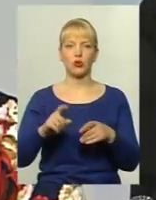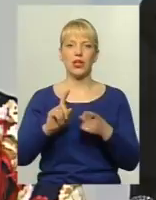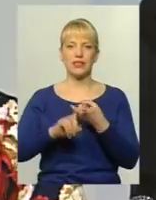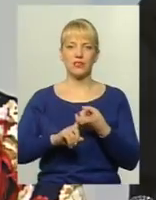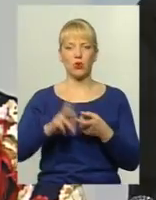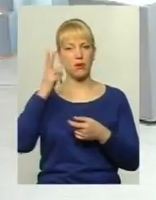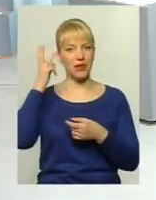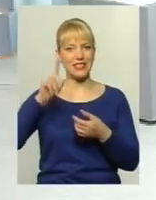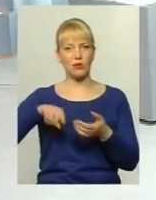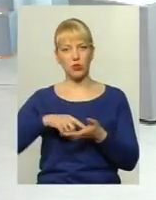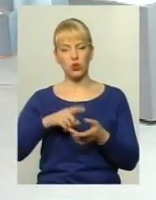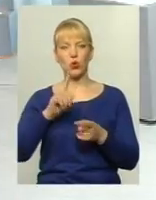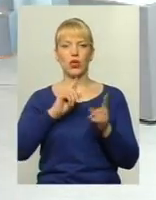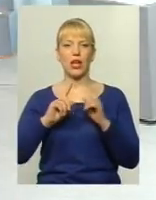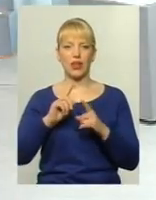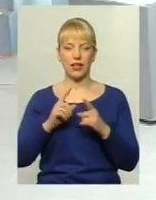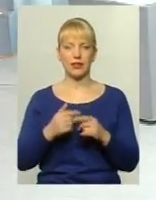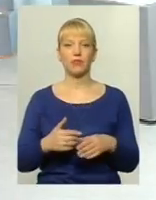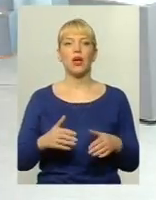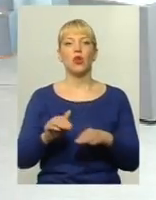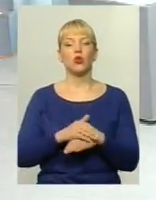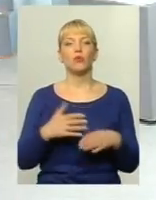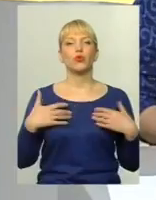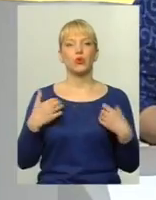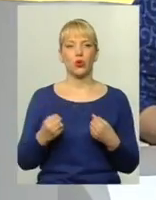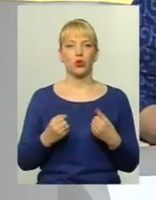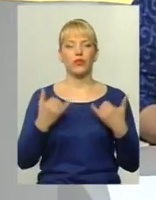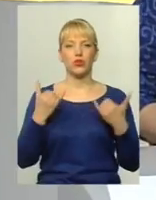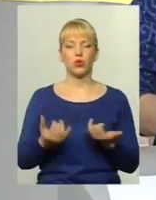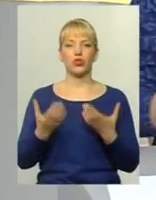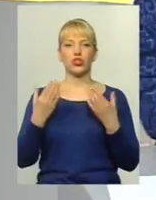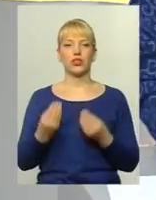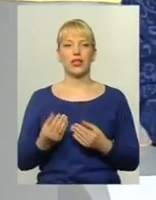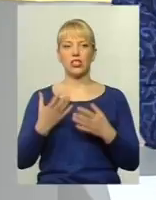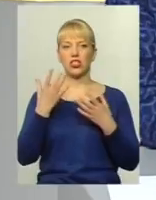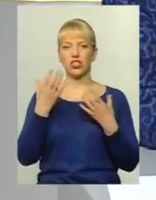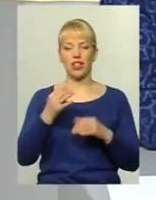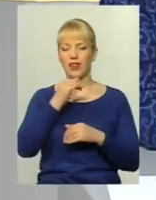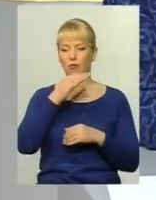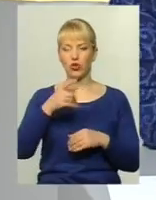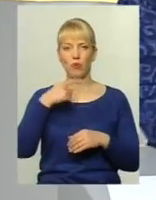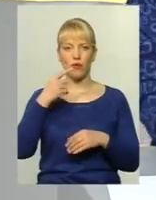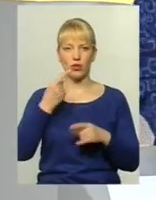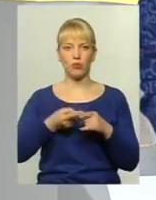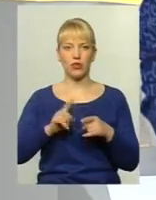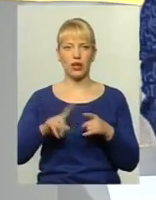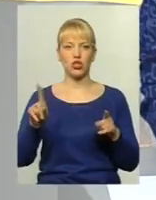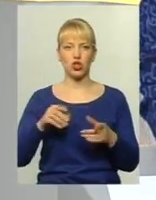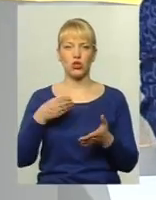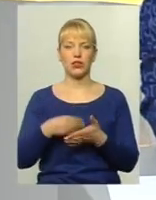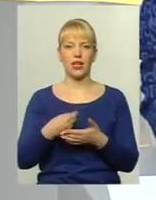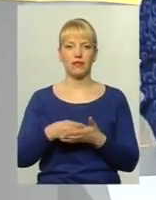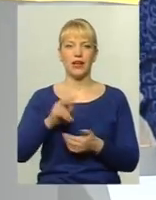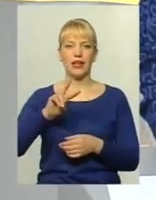міської ради Доброго здоров'я, шановні гості Власне, на сьогоднішній день ще не можемо говорити про те, що тариф 2